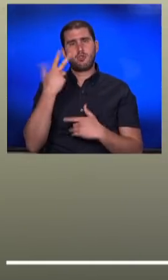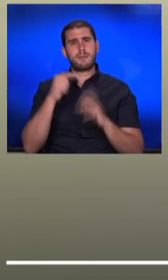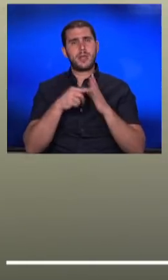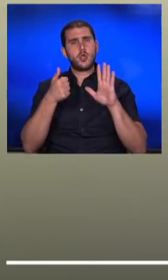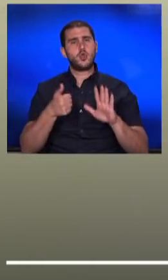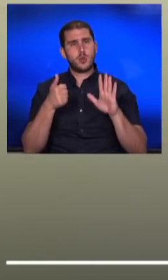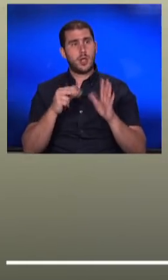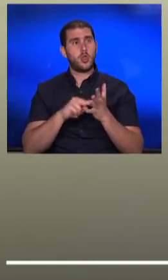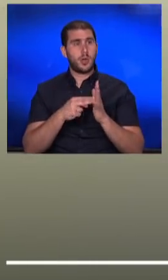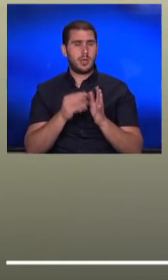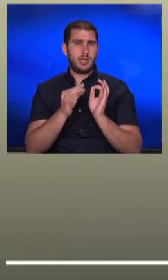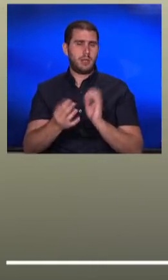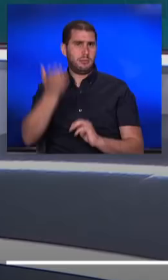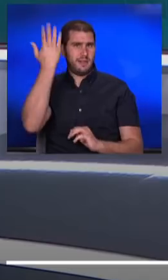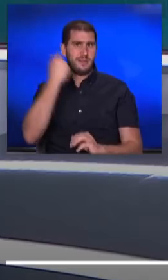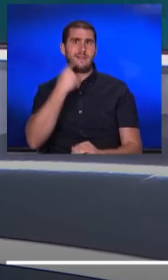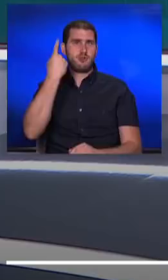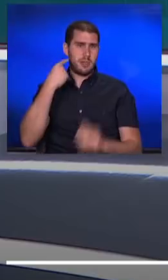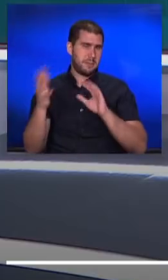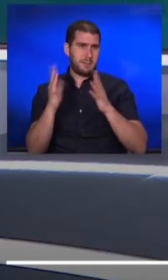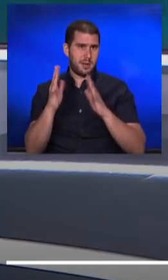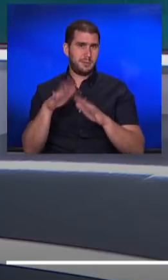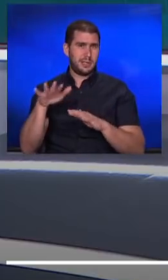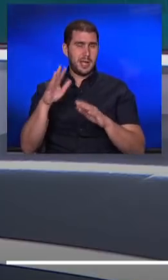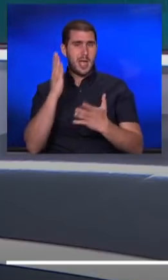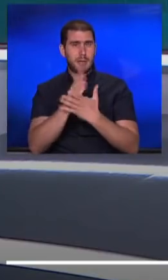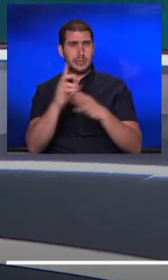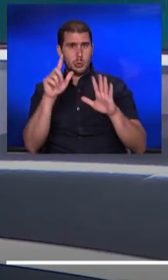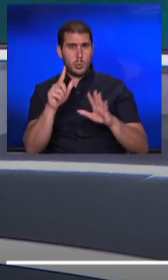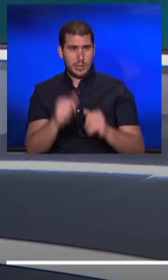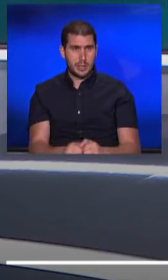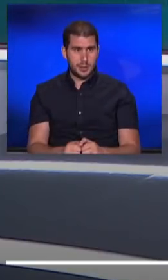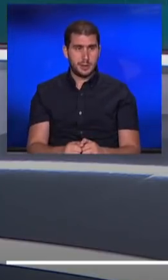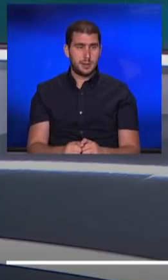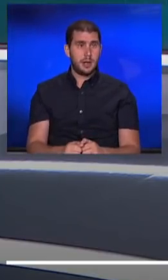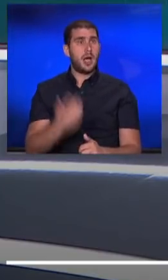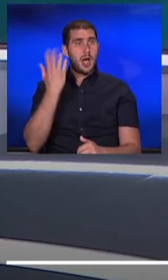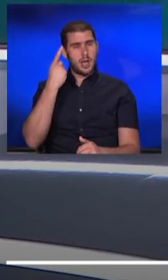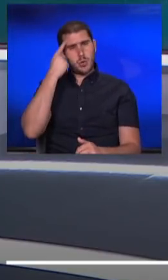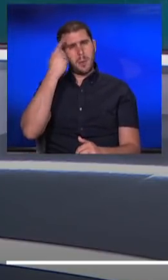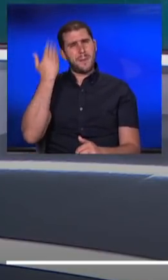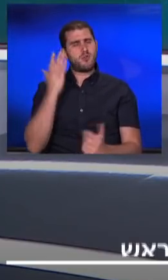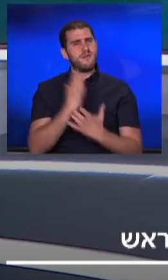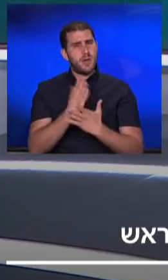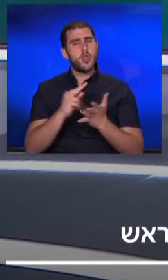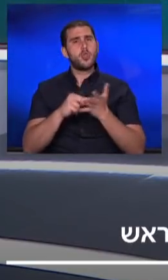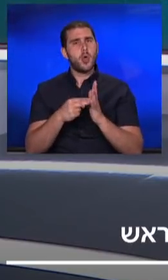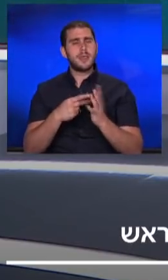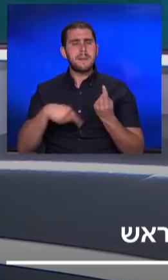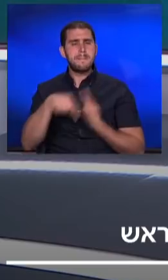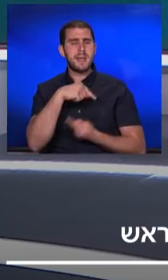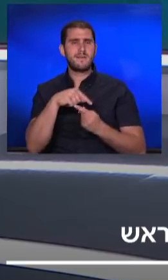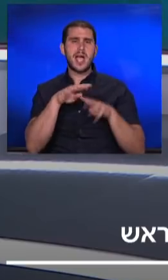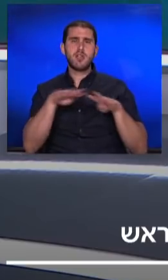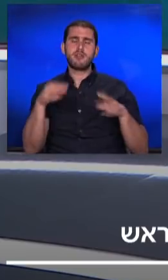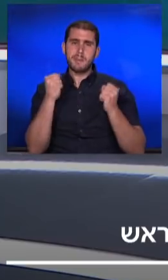שנכנסה לתוקף לפני כמעט שניים, אני זוכר נכון באזור אמצע יולי. הייתה ידועה מראש, זו בעצם תוכנית מקיפה של רשת ביטחון,